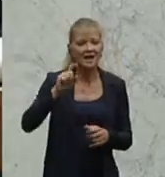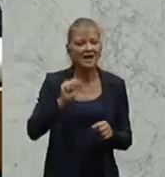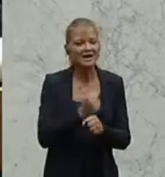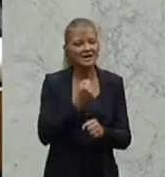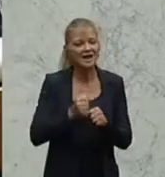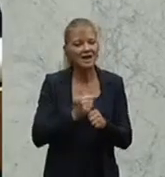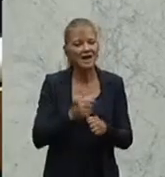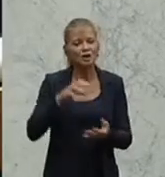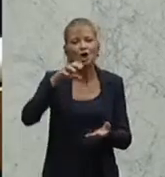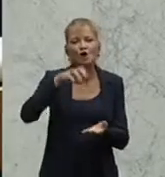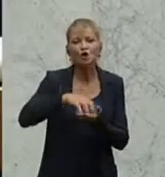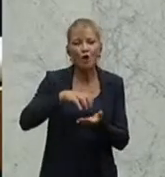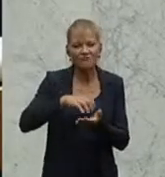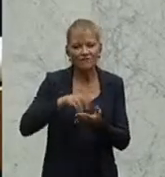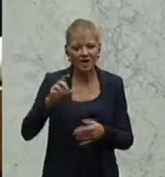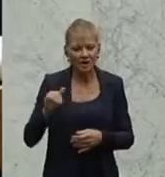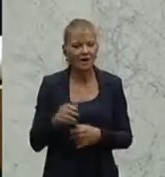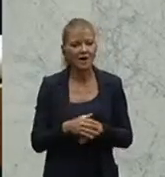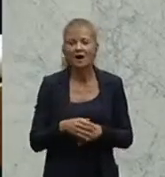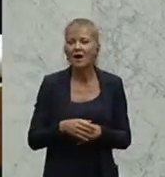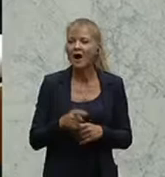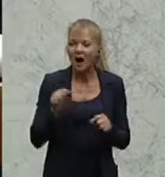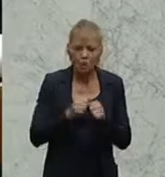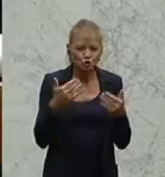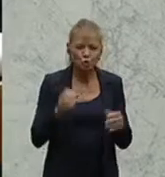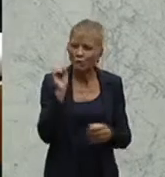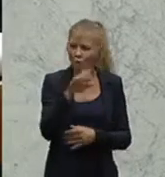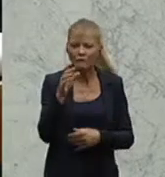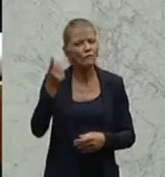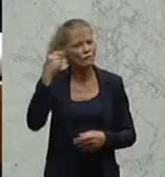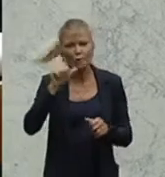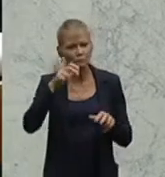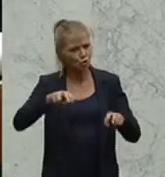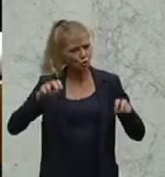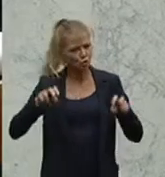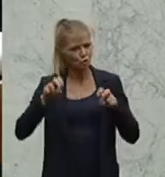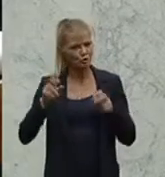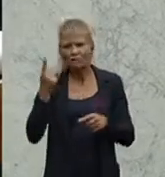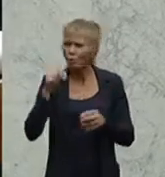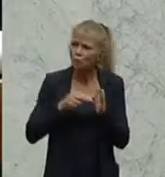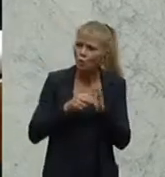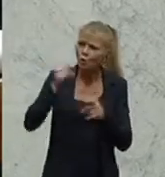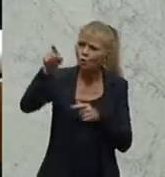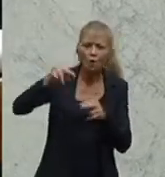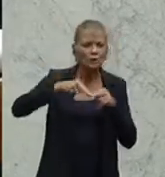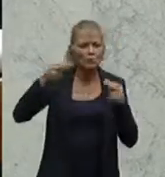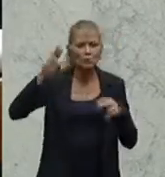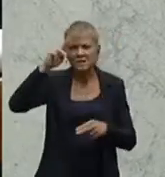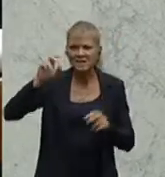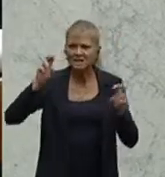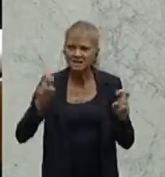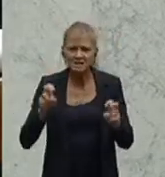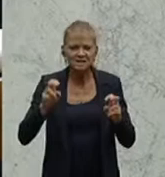tritt er dann nicht zurück? Warum sitzt er immer noch drüben im Bundesrat, wenn Sie sich immer als die Sauberpartei generieren und immer alle anderen